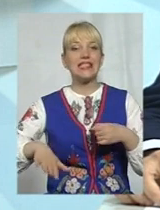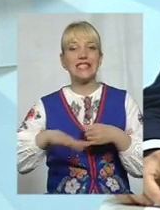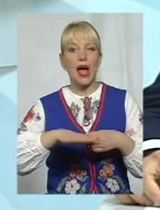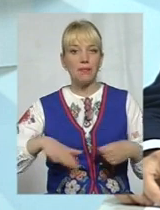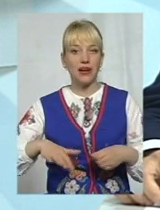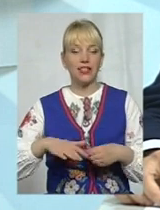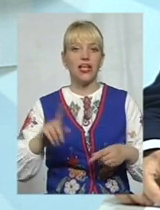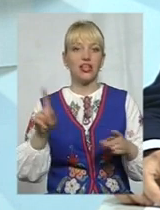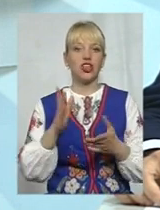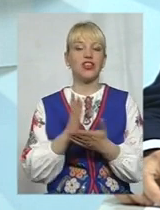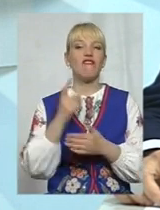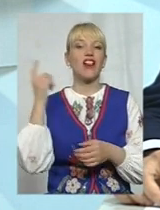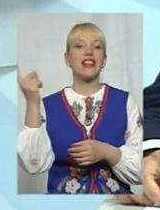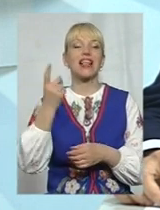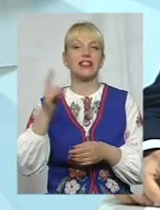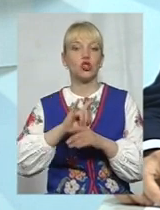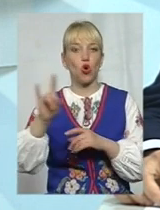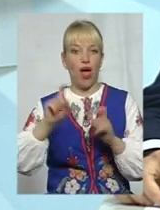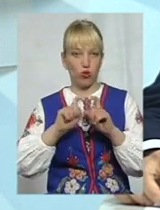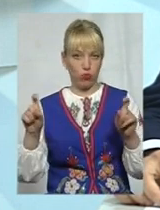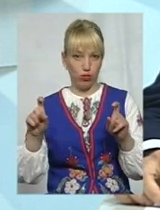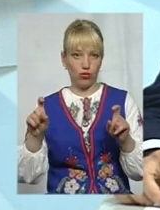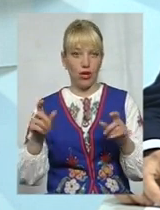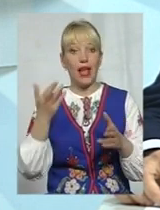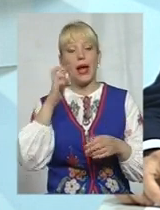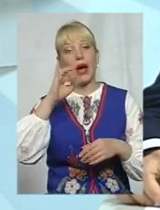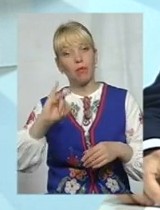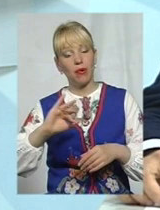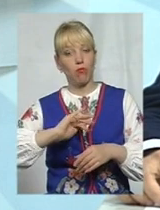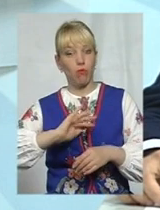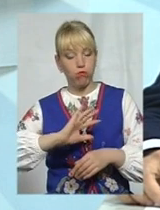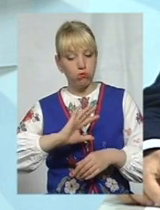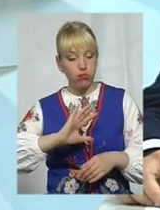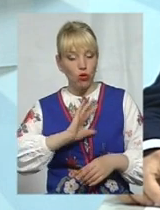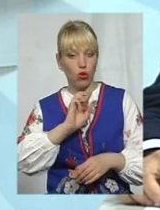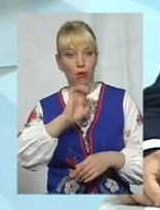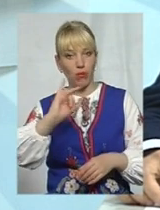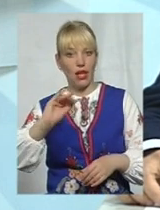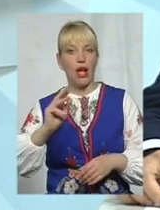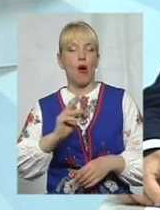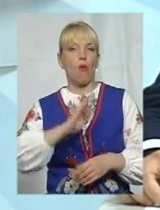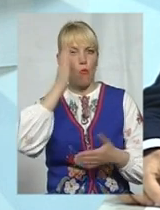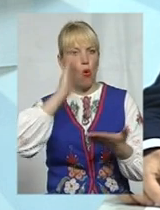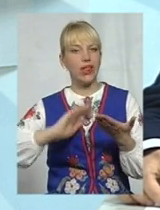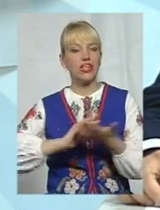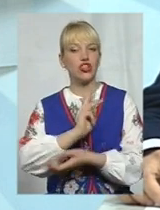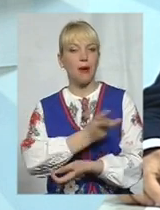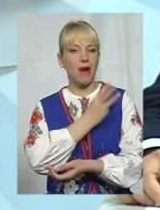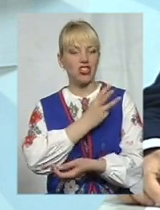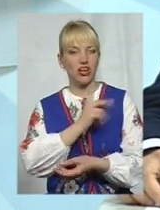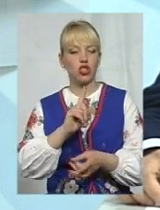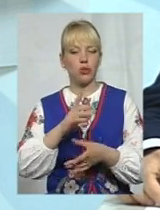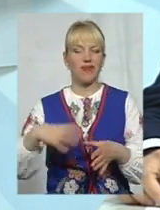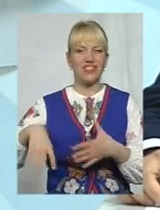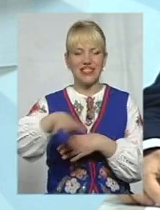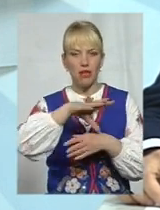сказати, що якби було політичне бажання, якби ми всі зараз прийняли рішення, що до того,